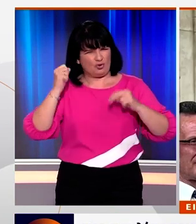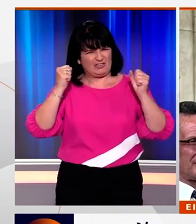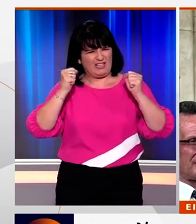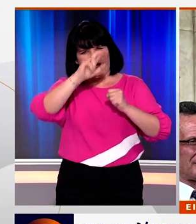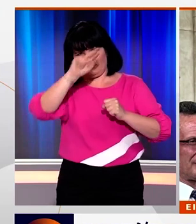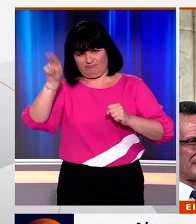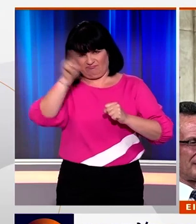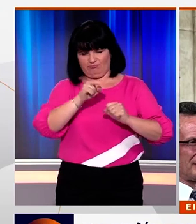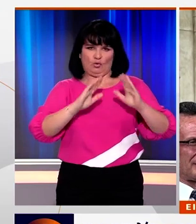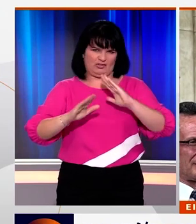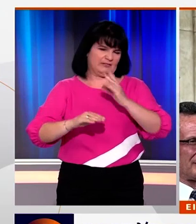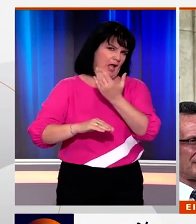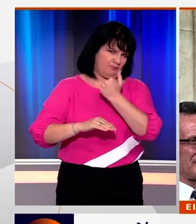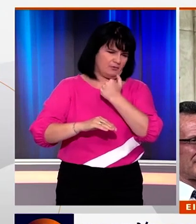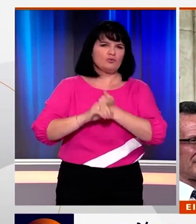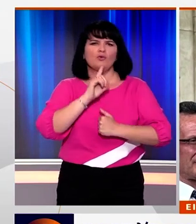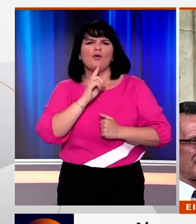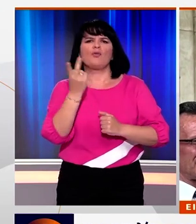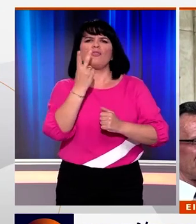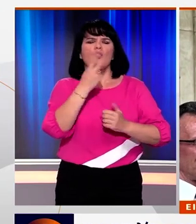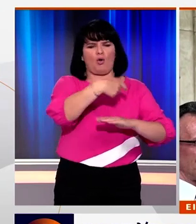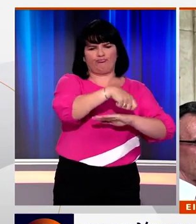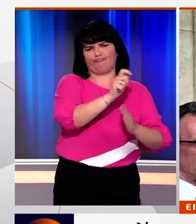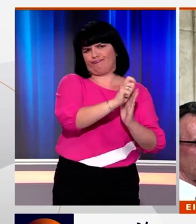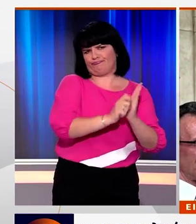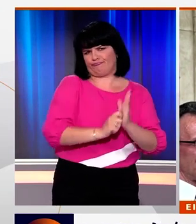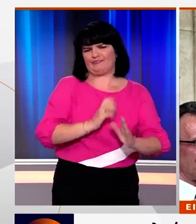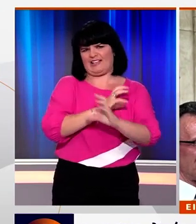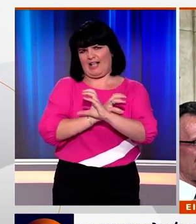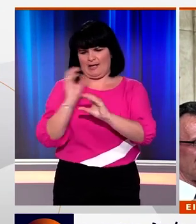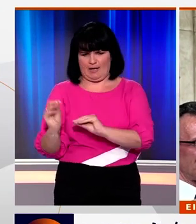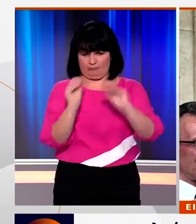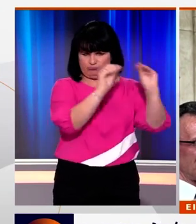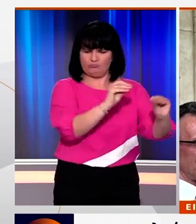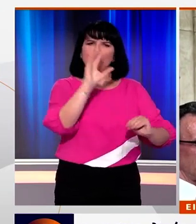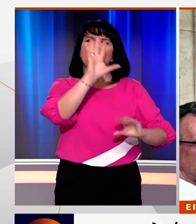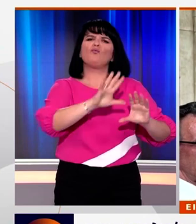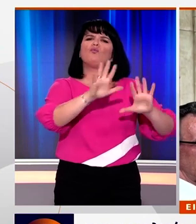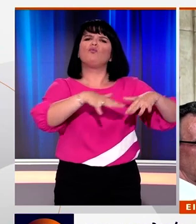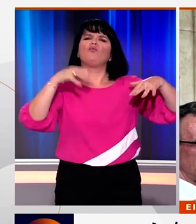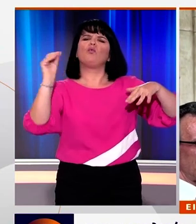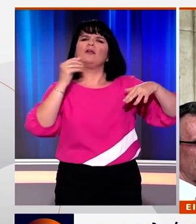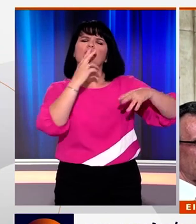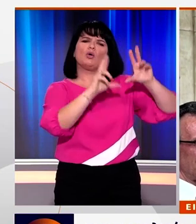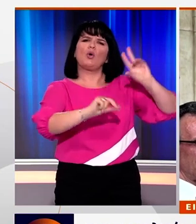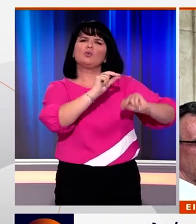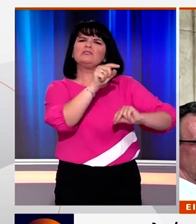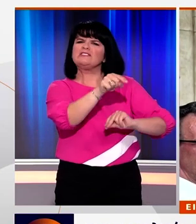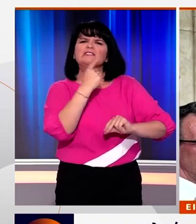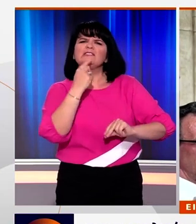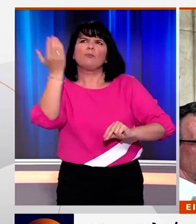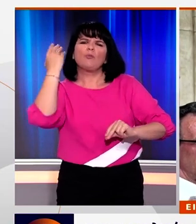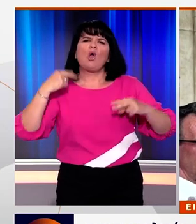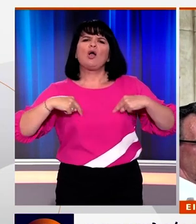Η εισήγηση αφορά σε δύο δικογραφίες που διαβίβασαν στη Βουλή στις αγγελικές αρχές και αφορούν την καταγραφή της συνομιλίας του πρωιν